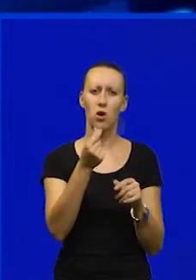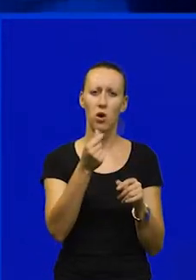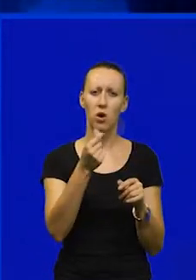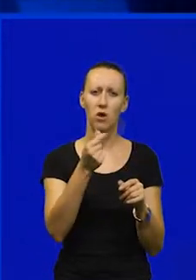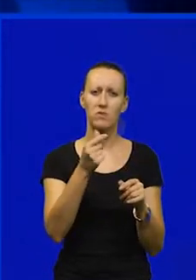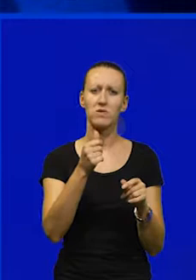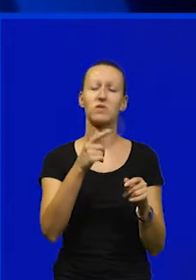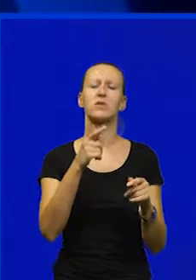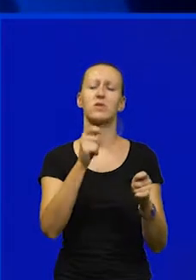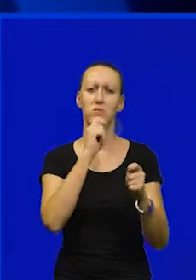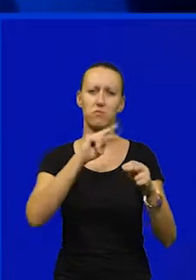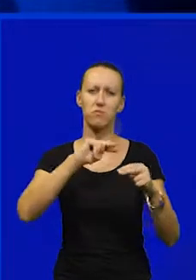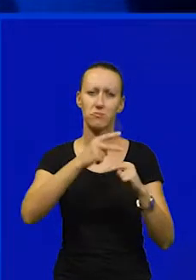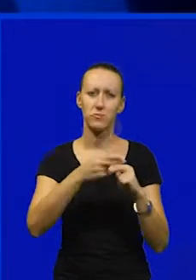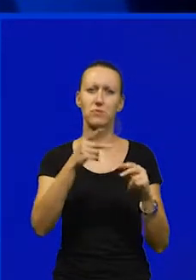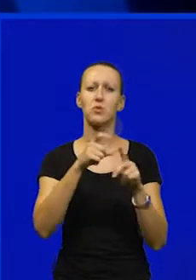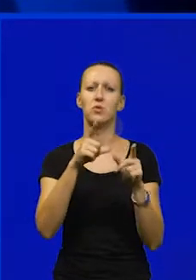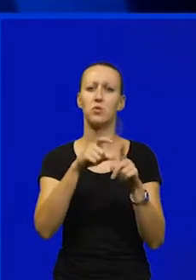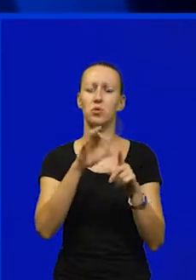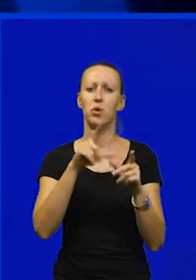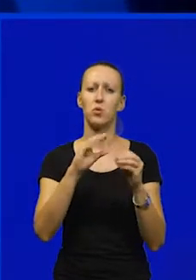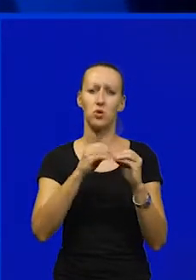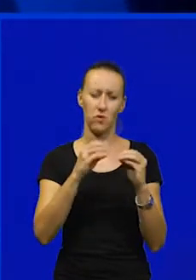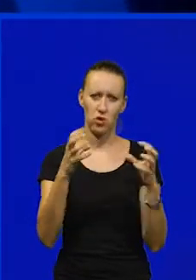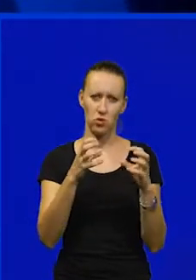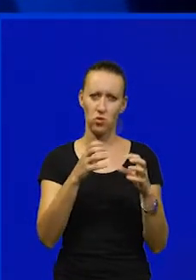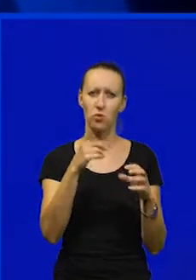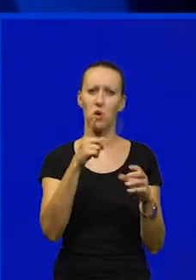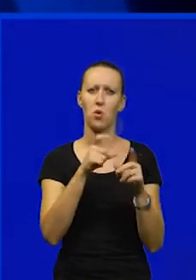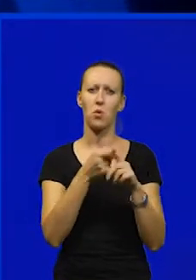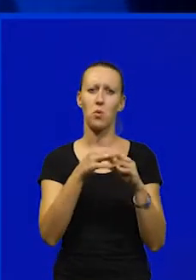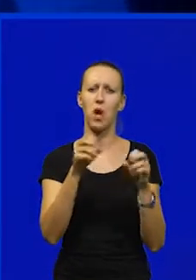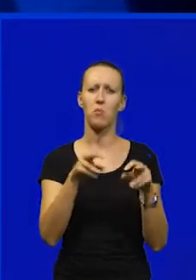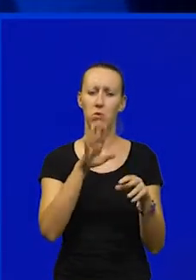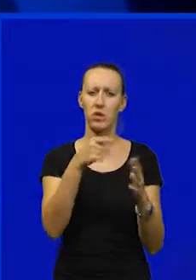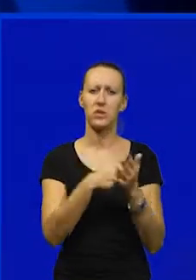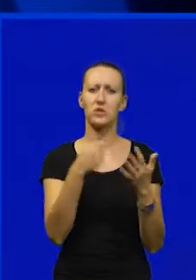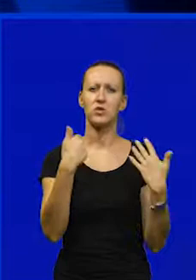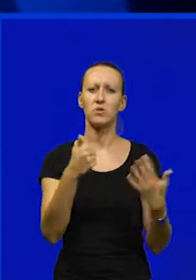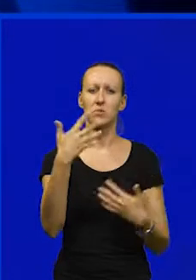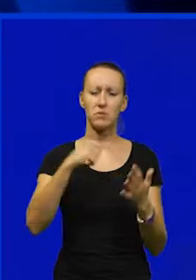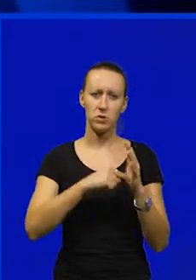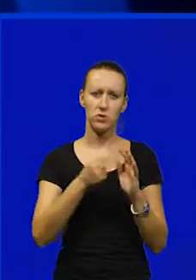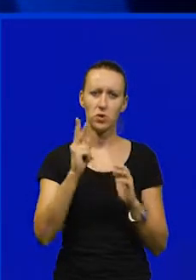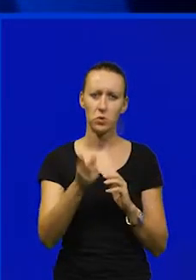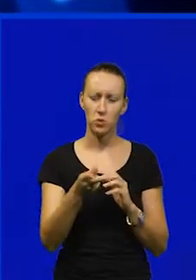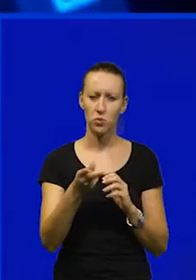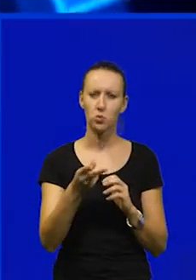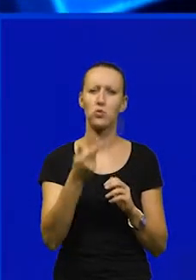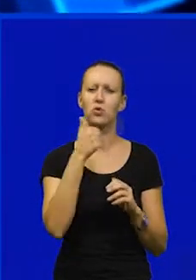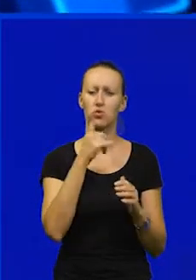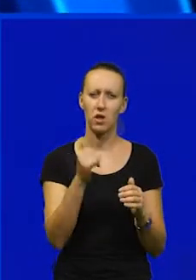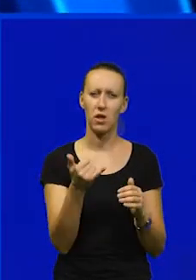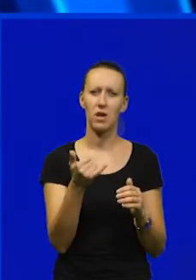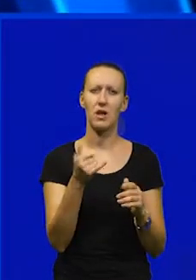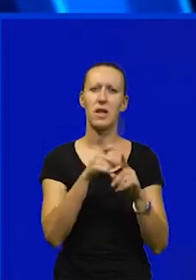kompenzirao sa udjelima u trgovačkom društvu Luka Pula, tada u iznosu 65 milijuna kuna, što je